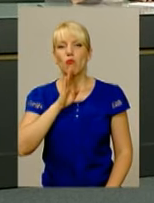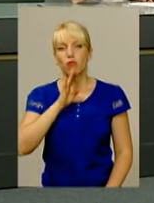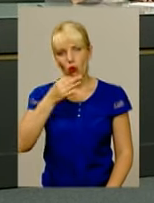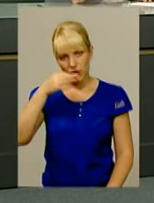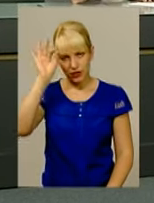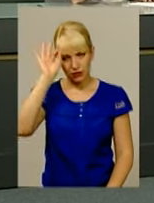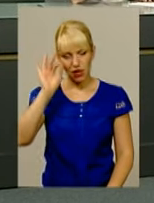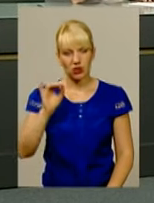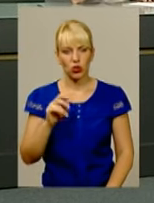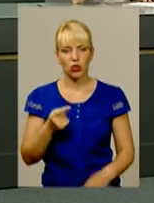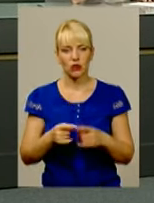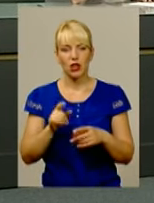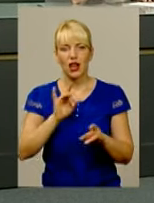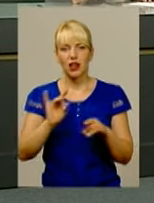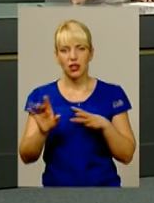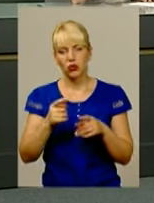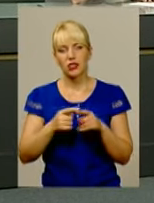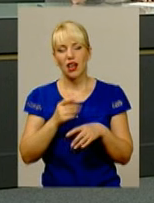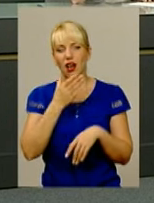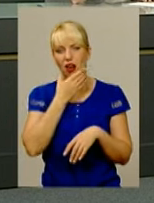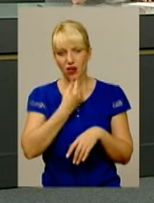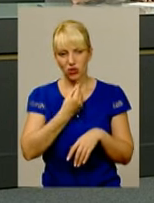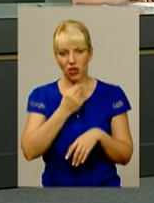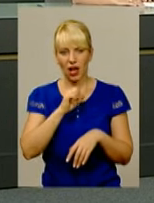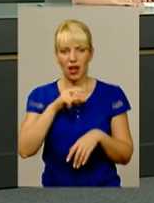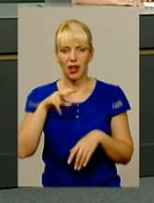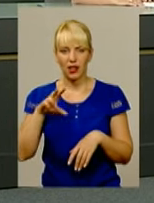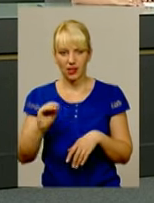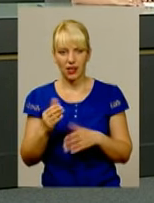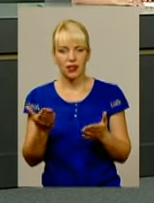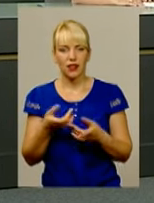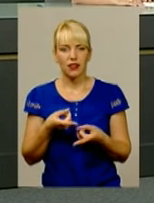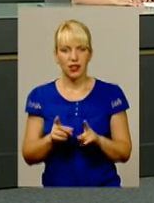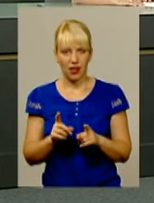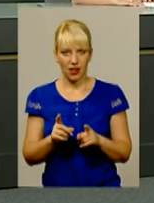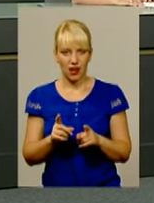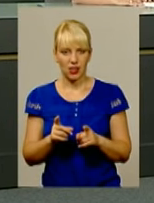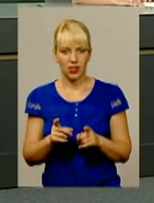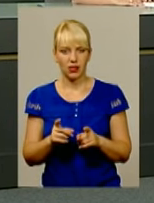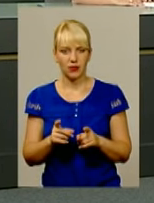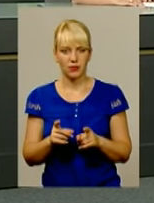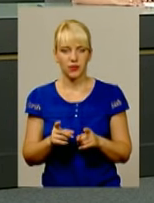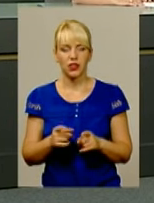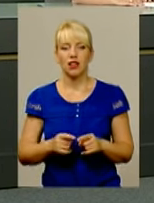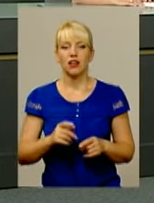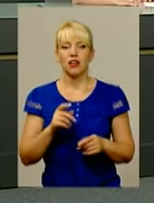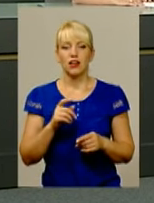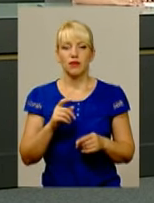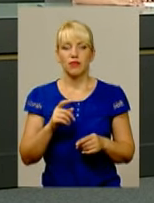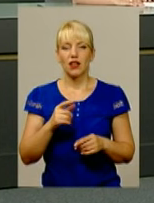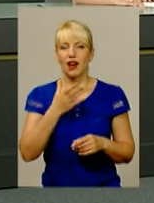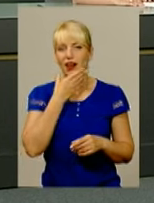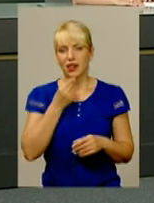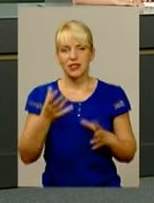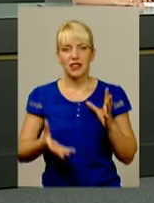рекламують, показують, це дуже гарно. Але насправді, яка реальна картина? Ну, як кажуть, краса